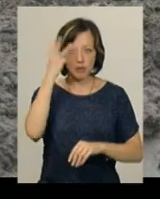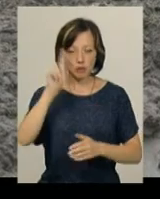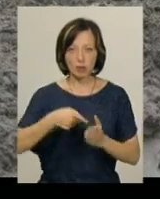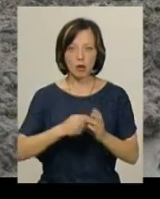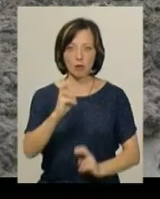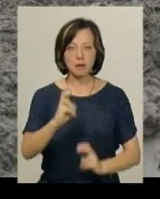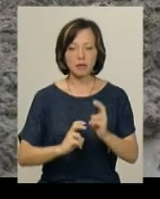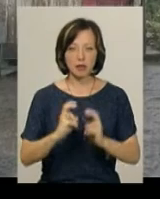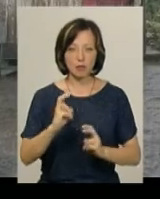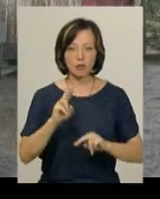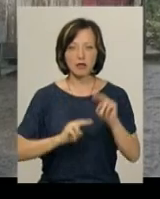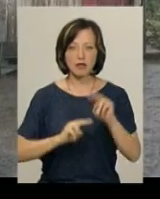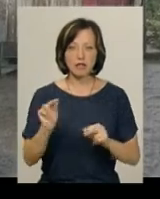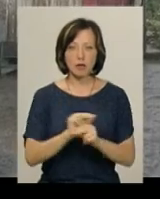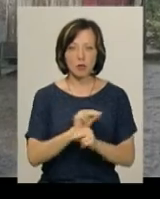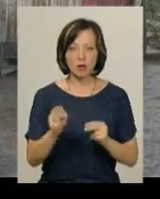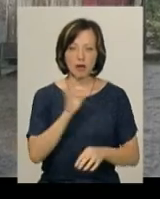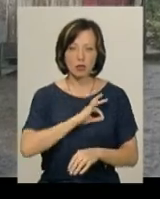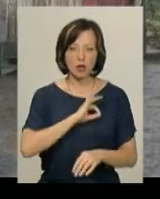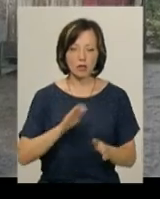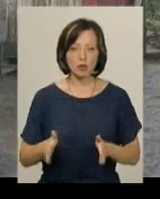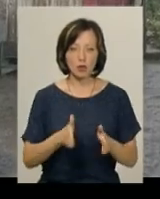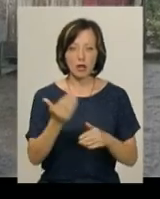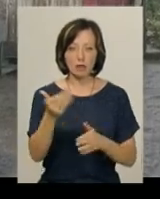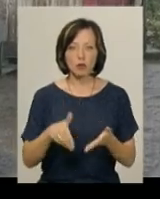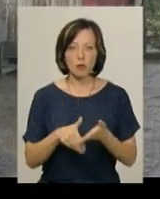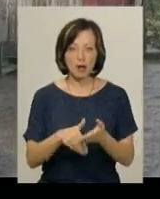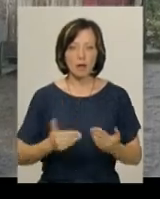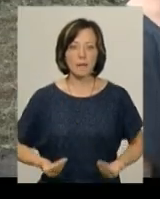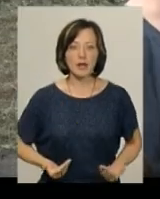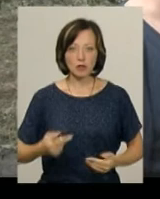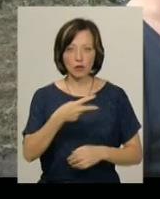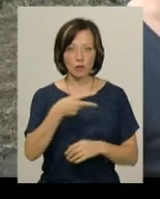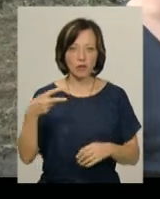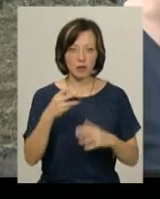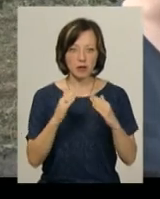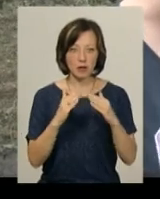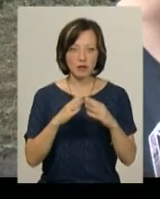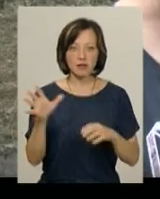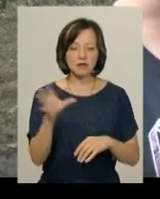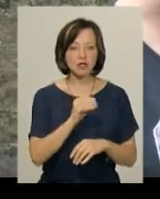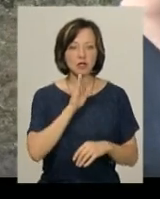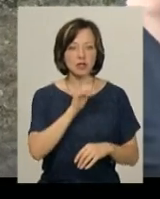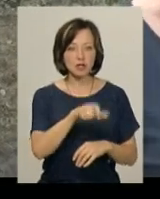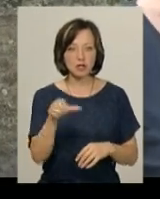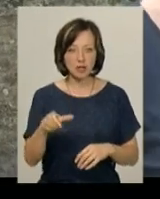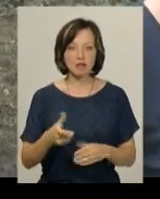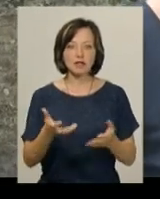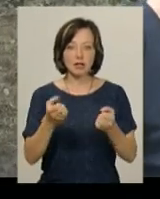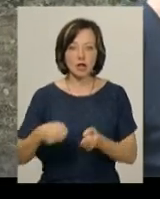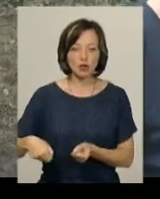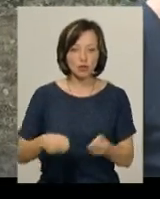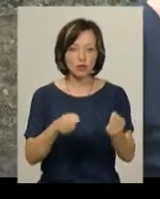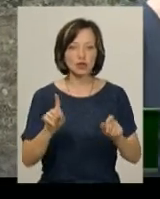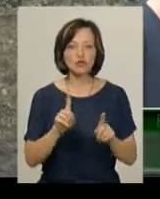комунального підприємства з будівництва, ремонту та експлуатації доріг. Їм допомагали мешканці двоповерхівки. Всі жінки взяли шуфлів,